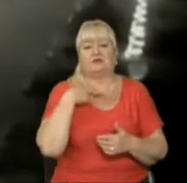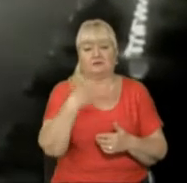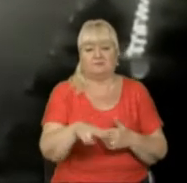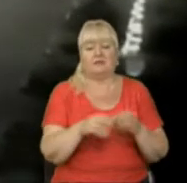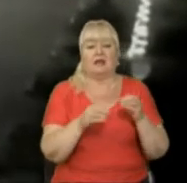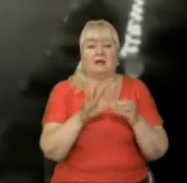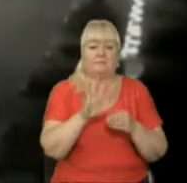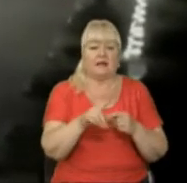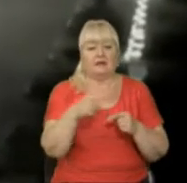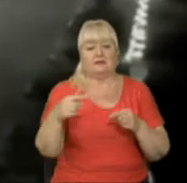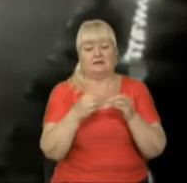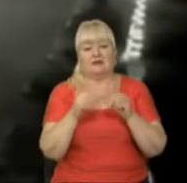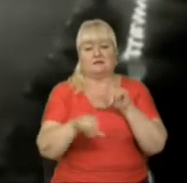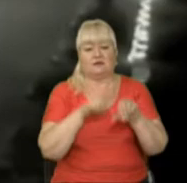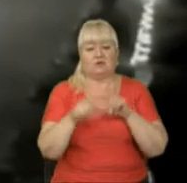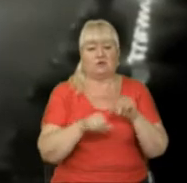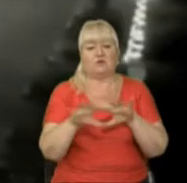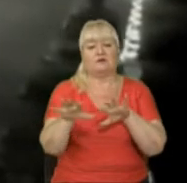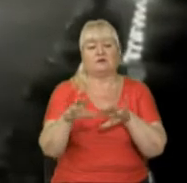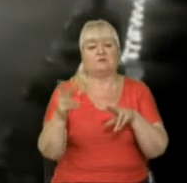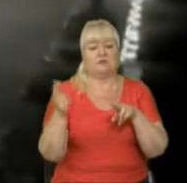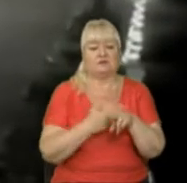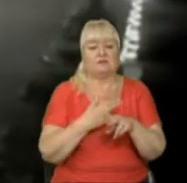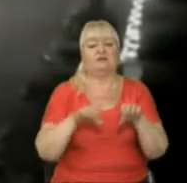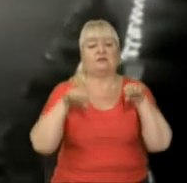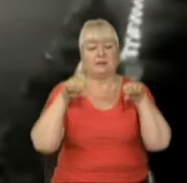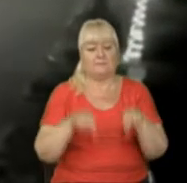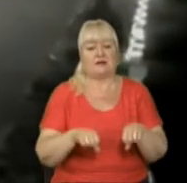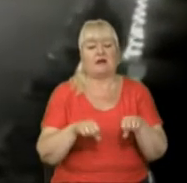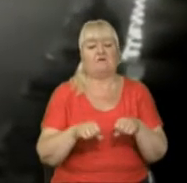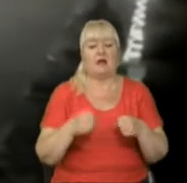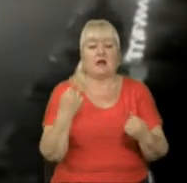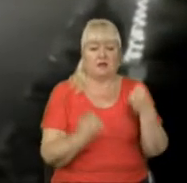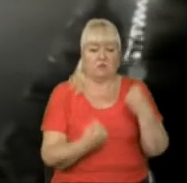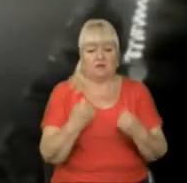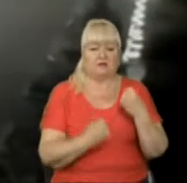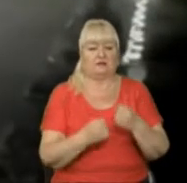до 10 років із позбавленням права керувати авто до 3 років.